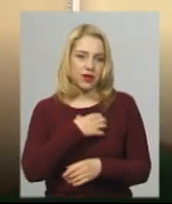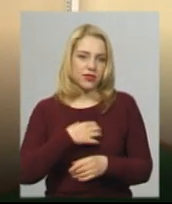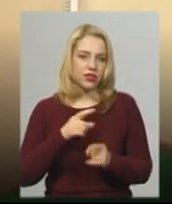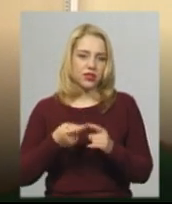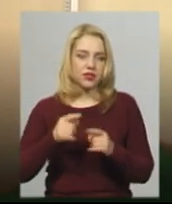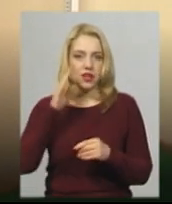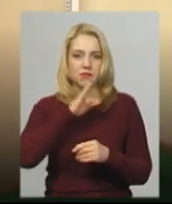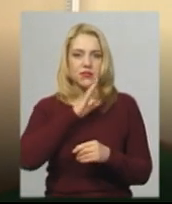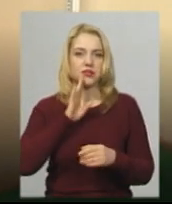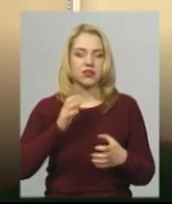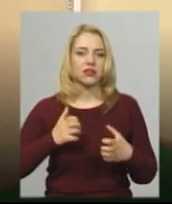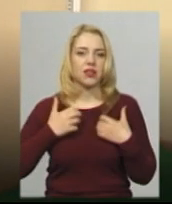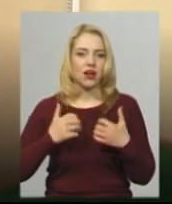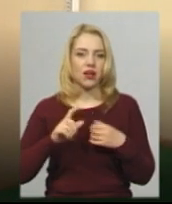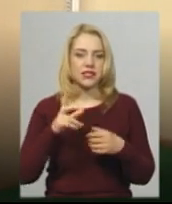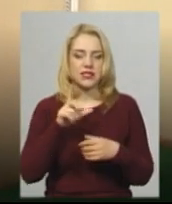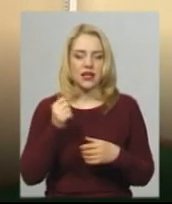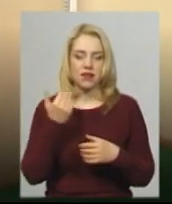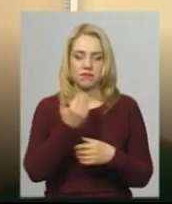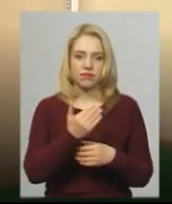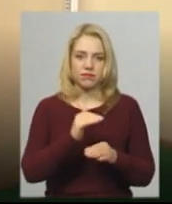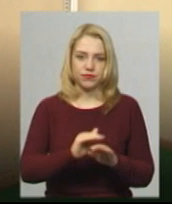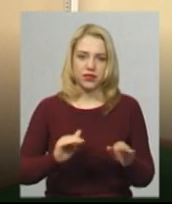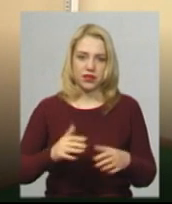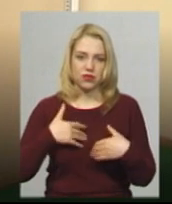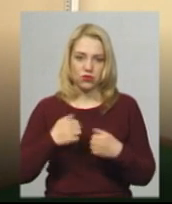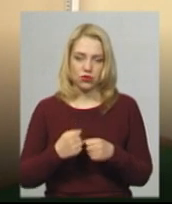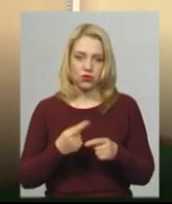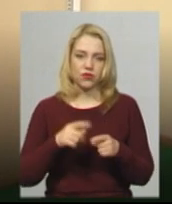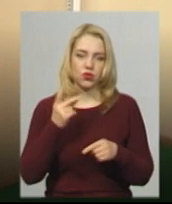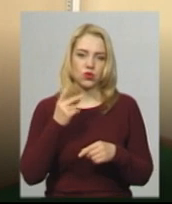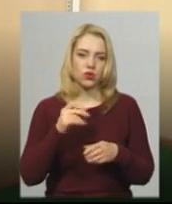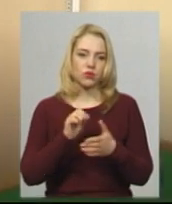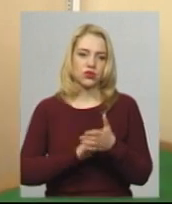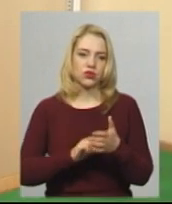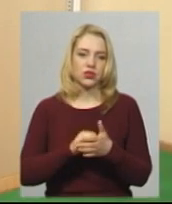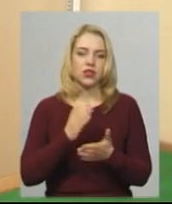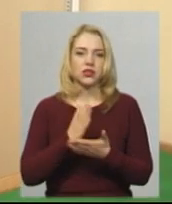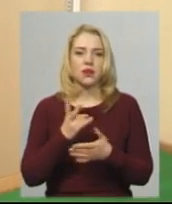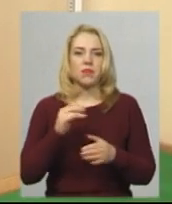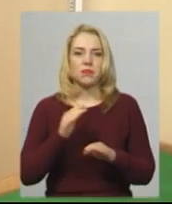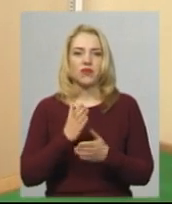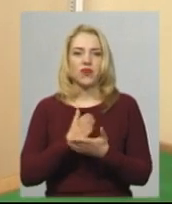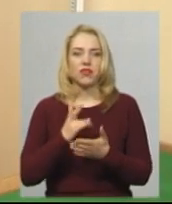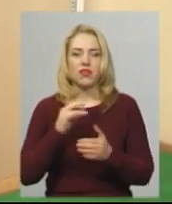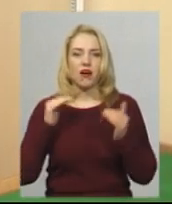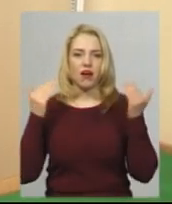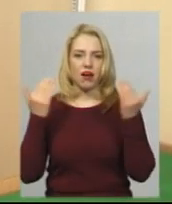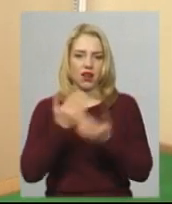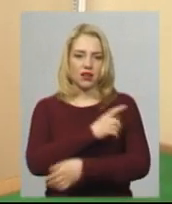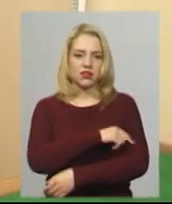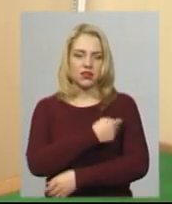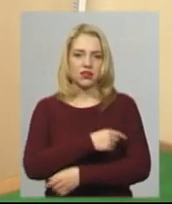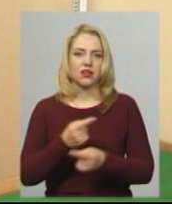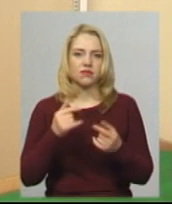здоров'я дітей та їхнє здоров'я особисто. Друга одна з причин – так, як діти перебувають на карантині, вони поза